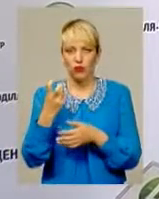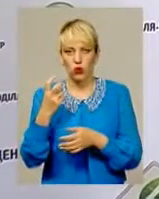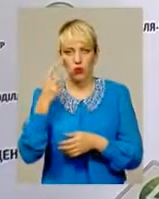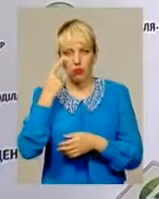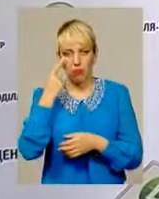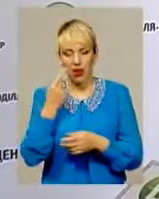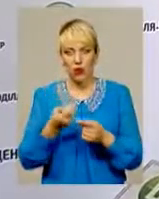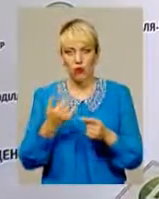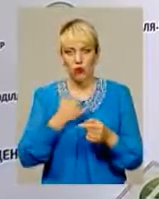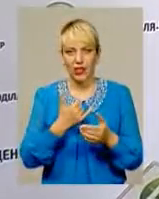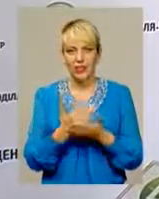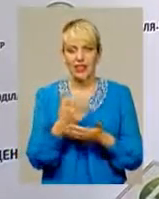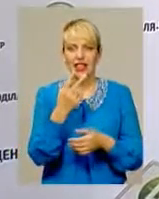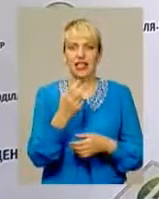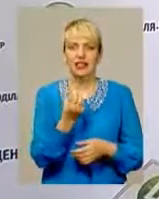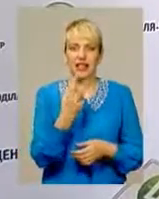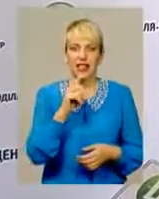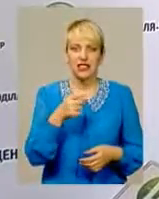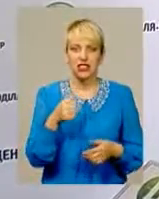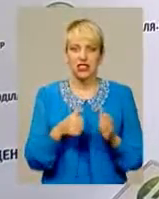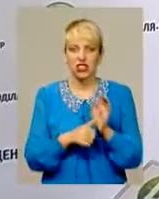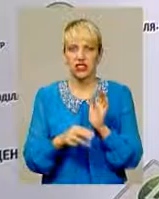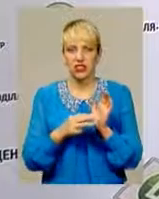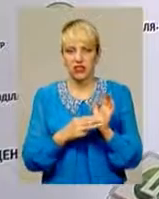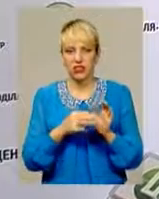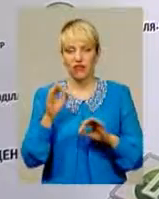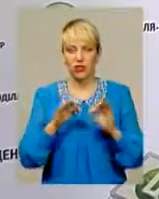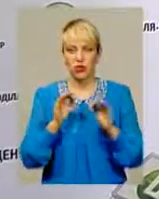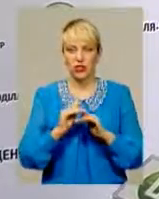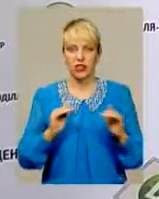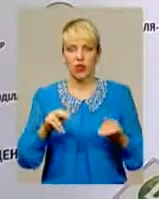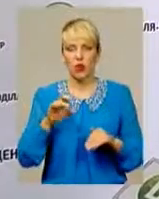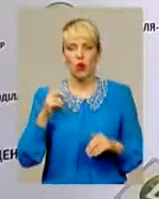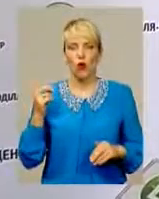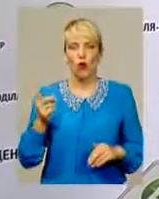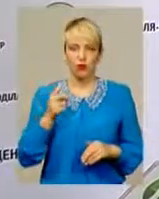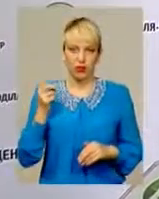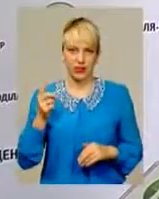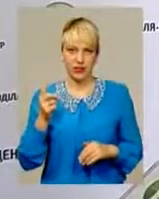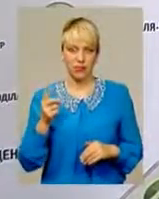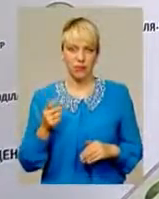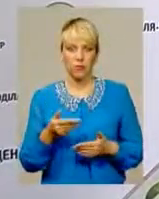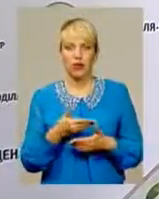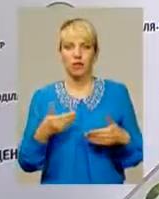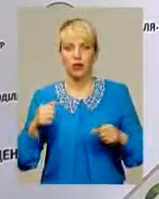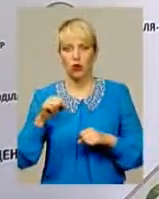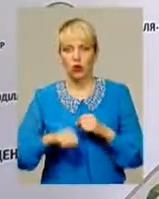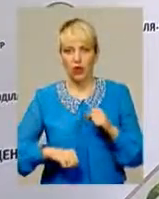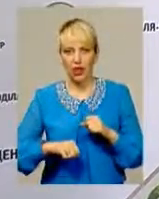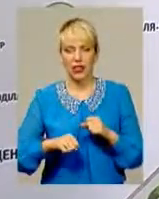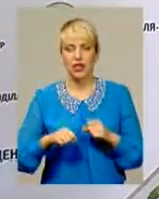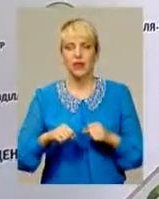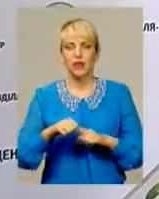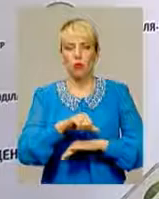12,68% дітей по області. Не подолали поріг з